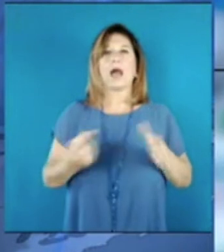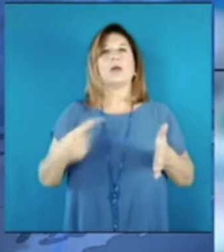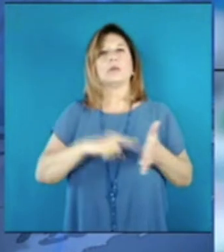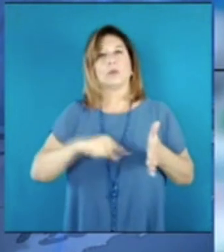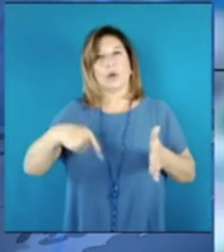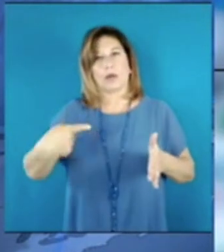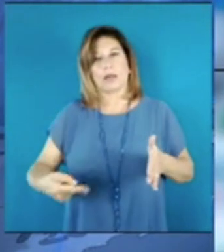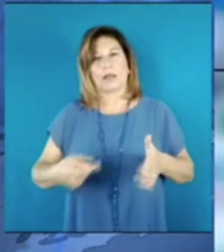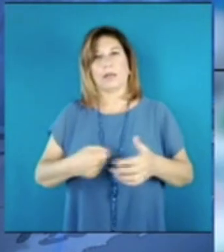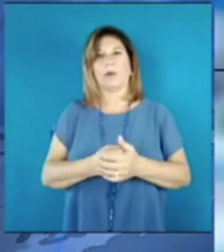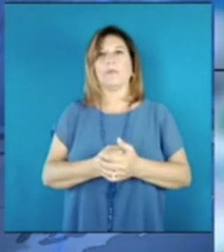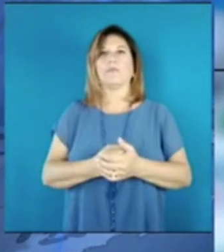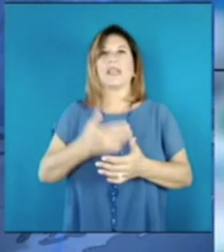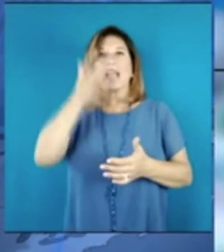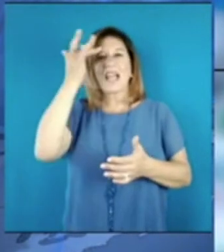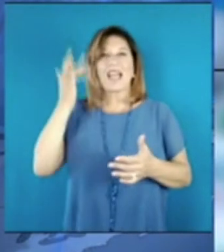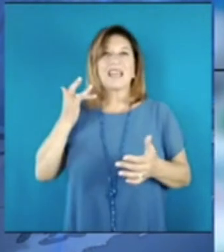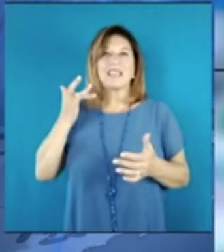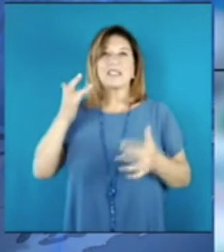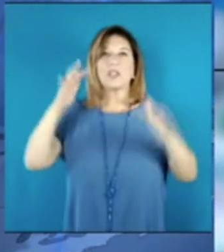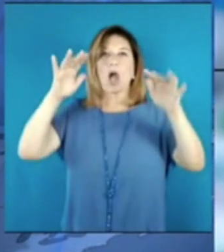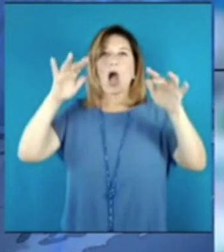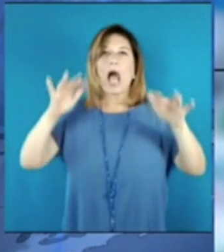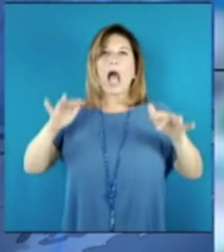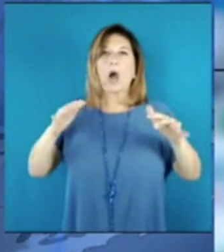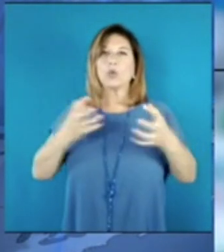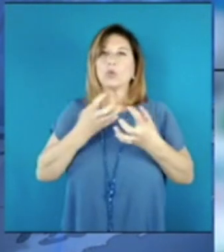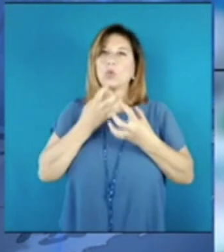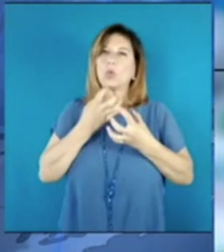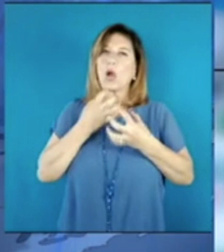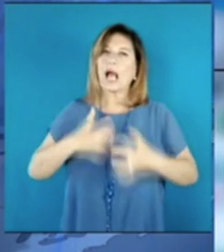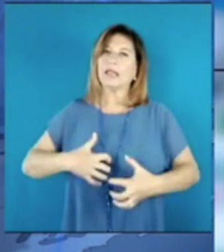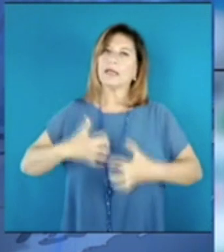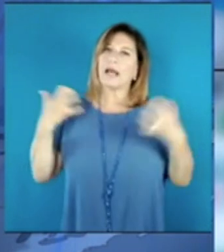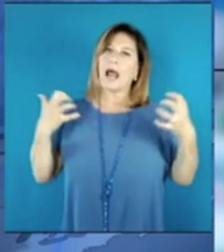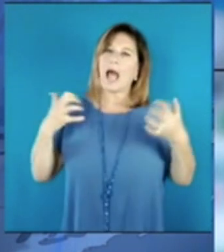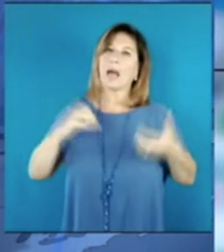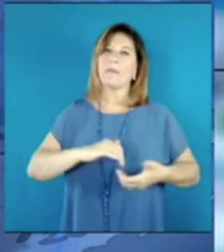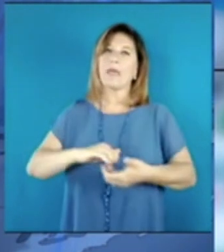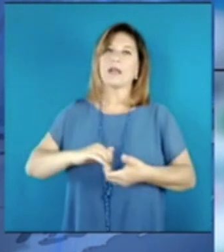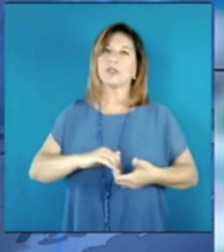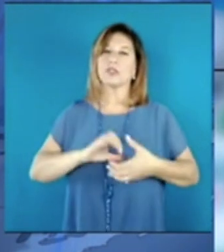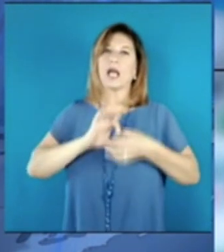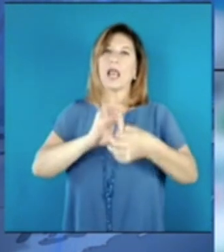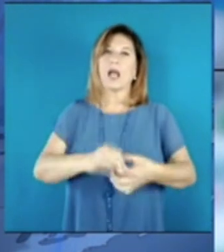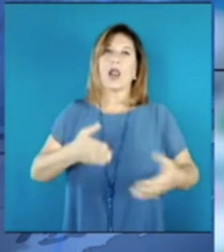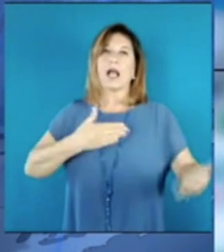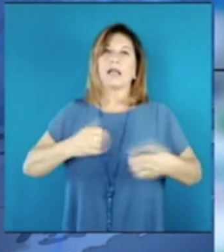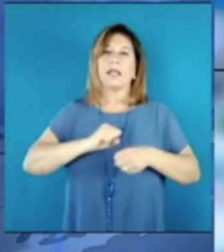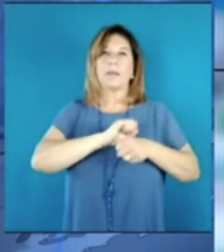Il rischio di un autunno caldo con episodi di rabbia sociale dovuti all'emergenza Covid in Italia è